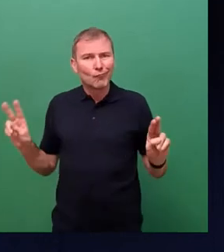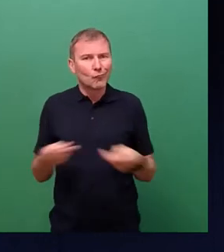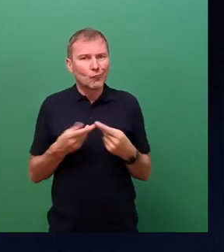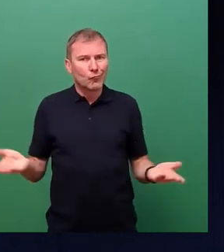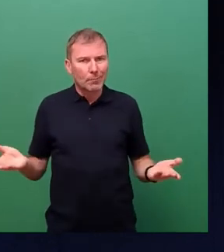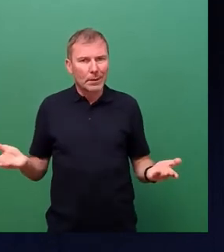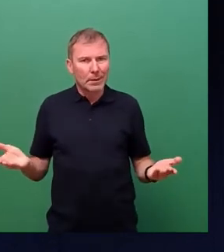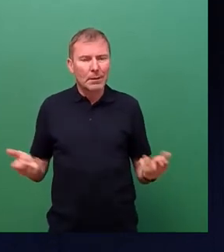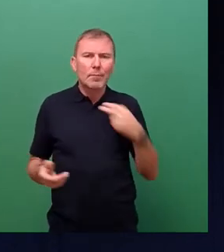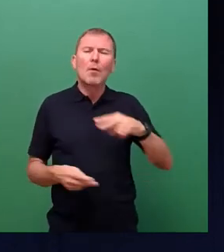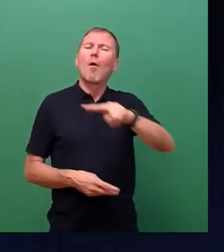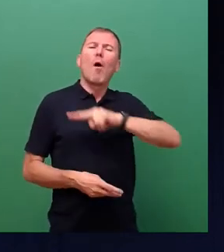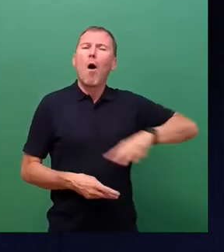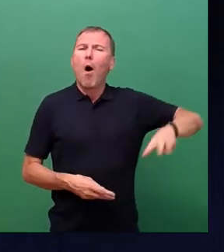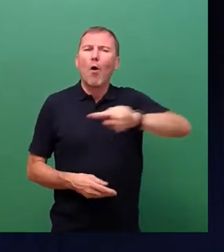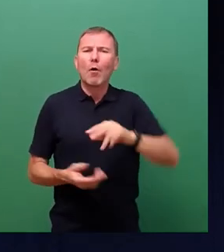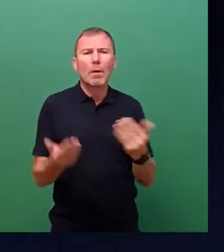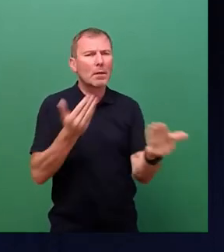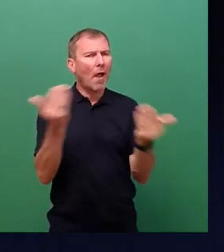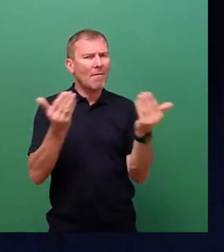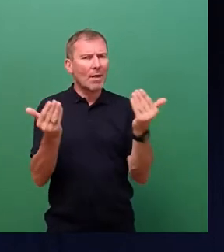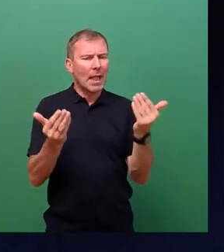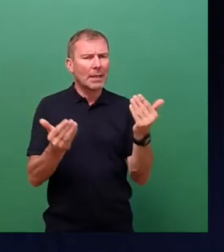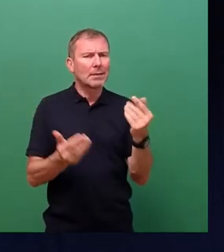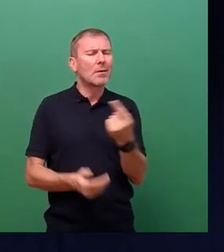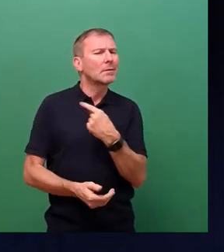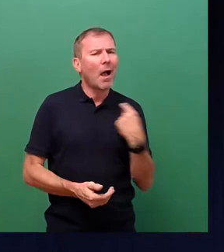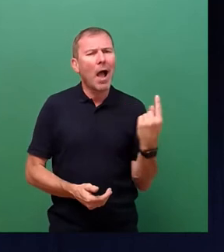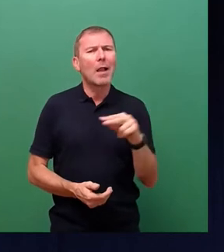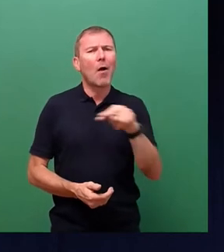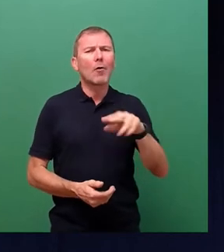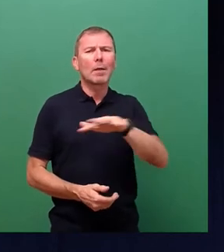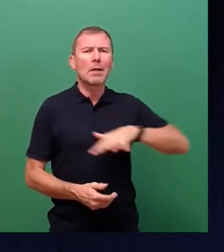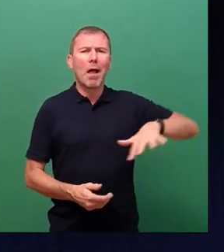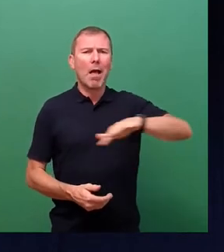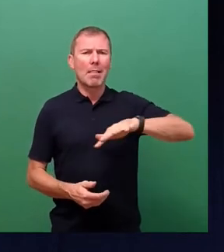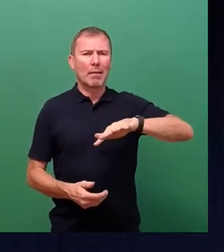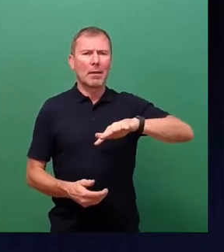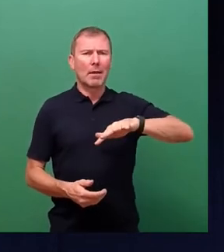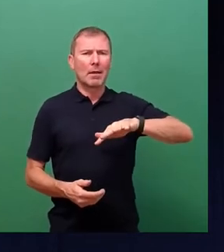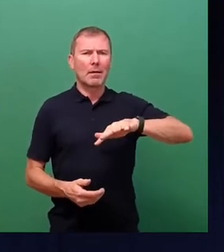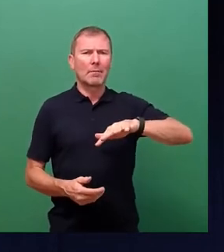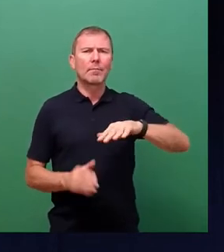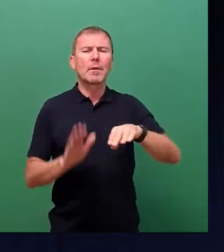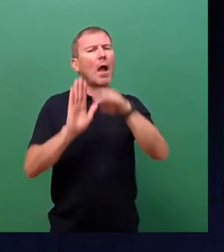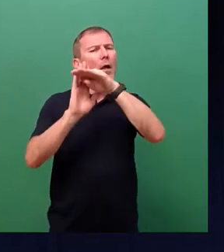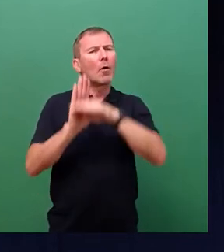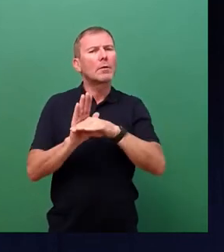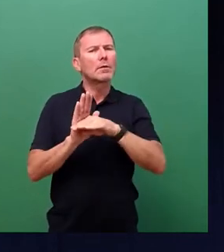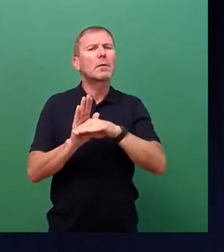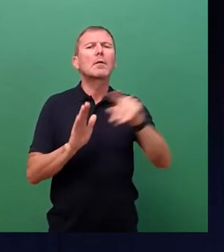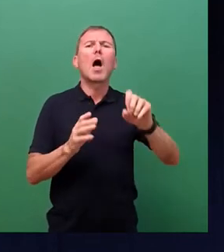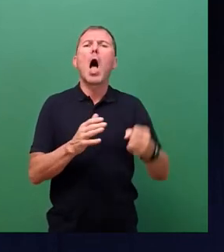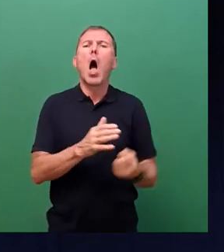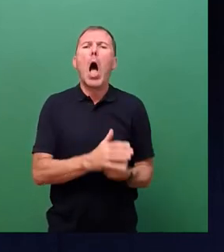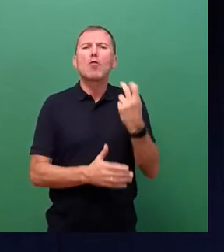europäischen Kontext mal anschaut. Ich habe mal aufgetragen, alle europäischen Länder geordnet nach ihrem Anteil der erneuerbaren Energien